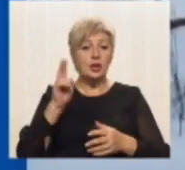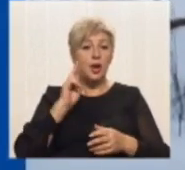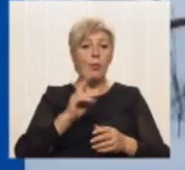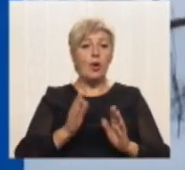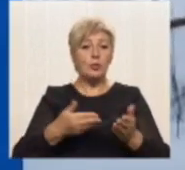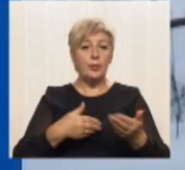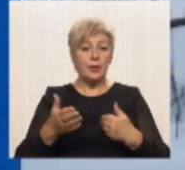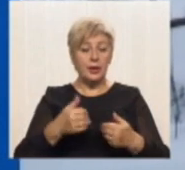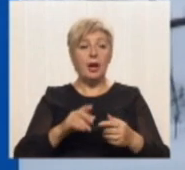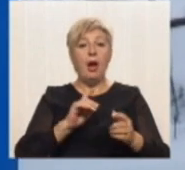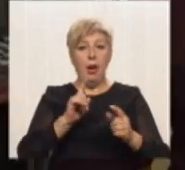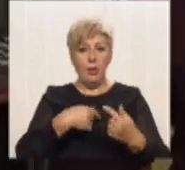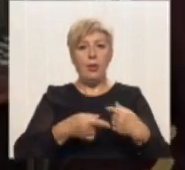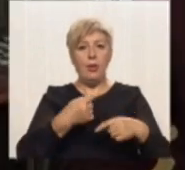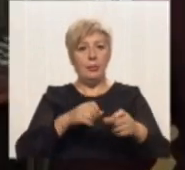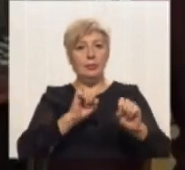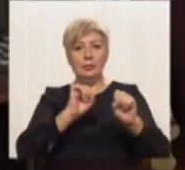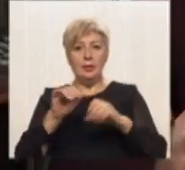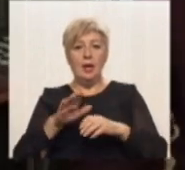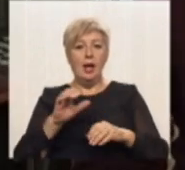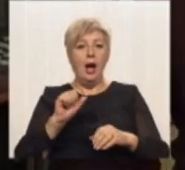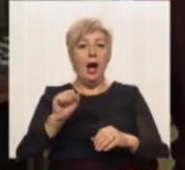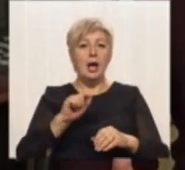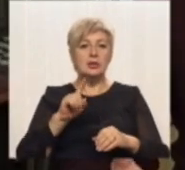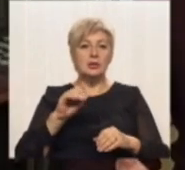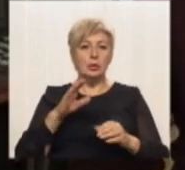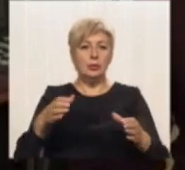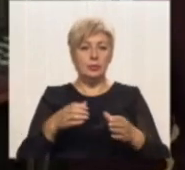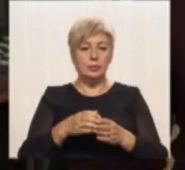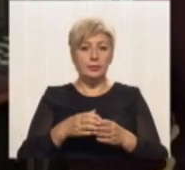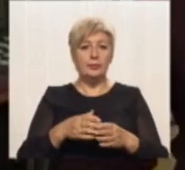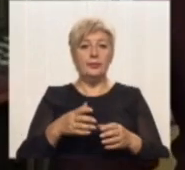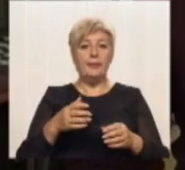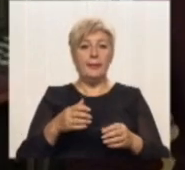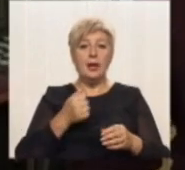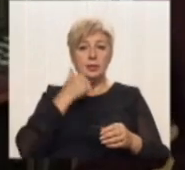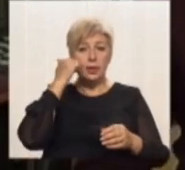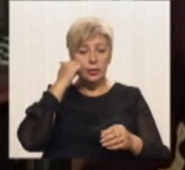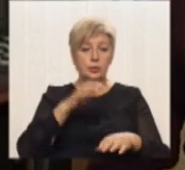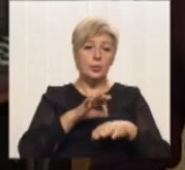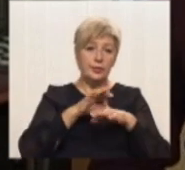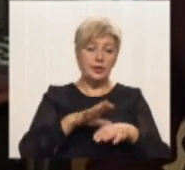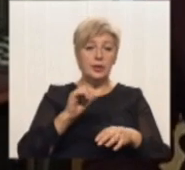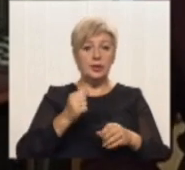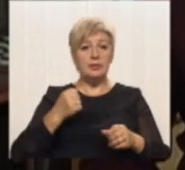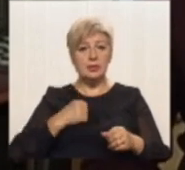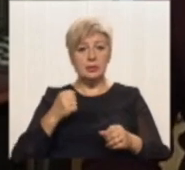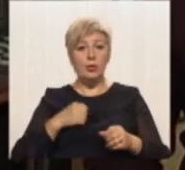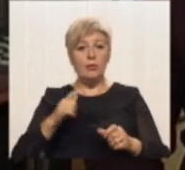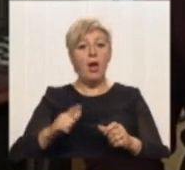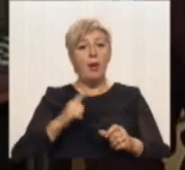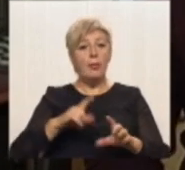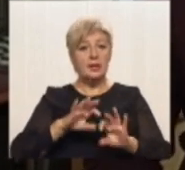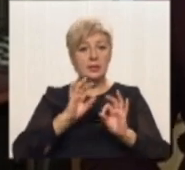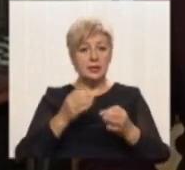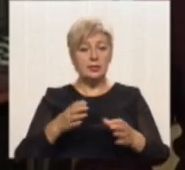знову повернувся до Азовців. Дякуючи, по-перше, і проведінню, і військовій майстерності бійців полку